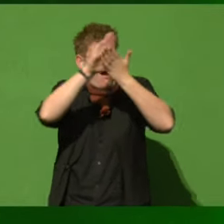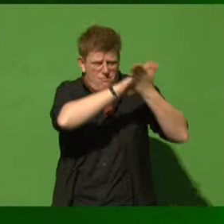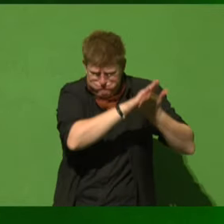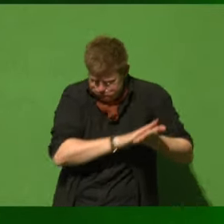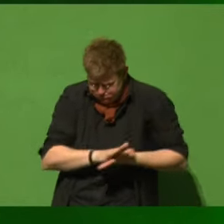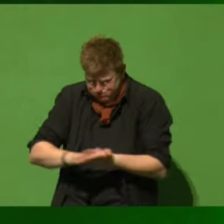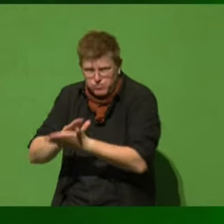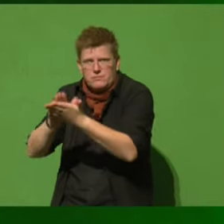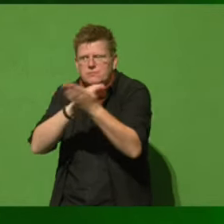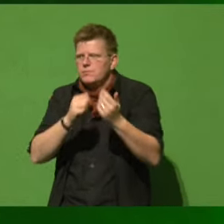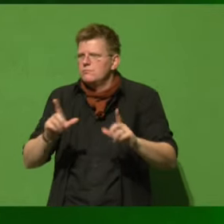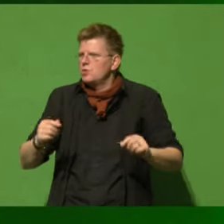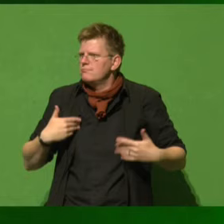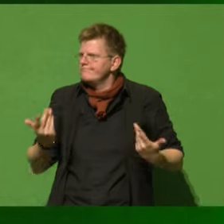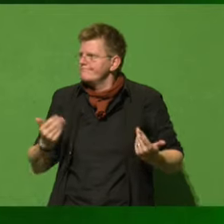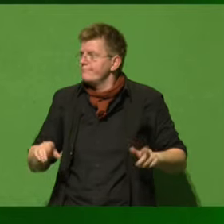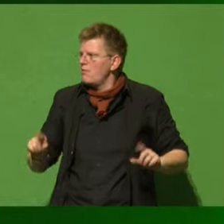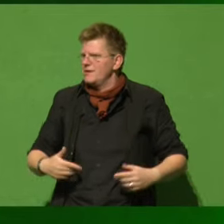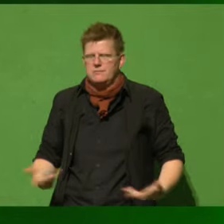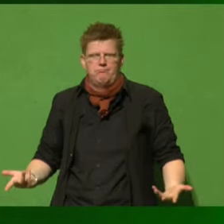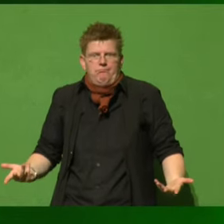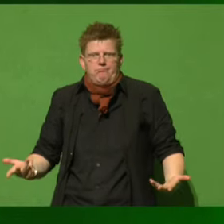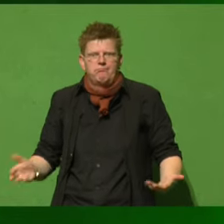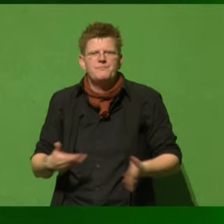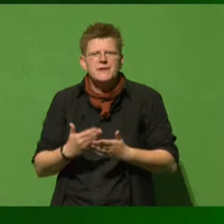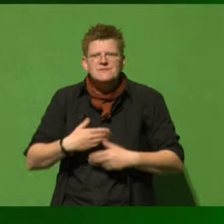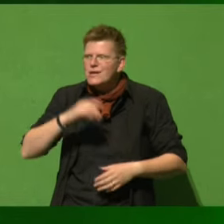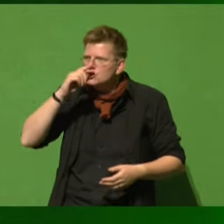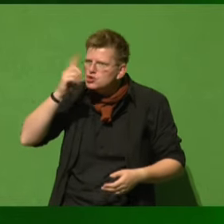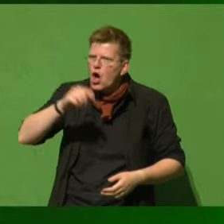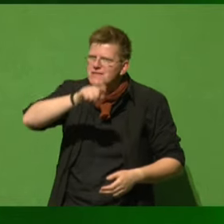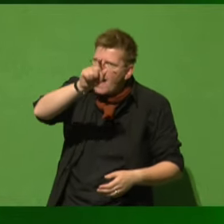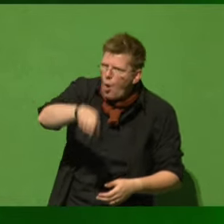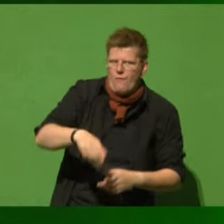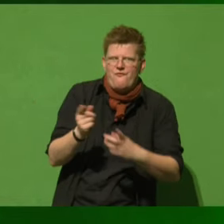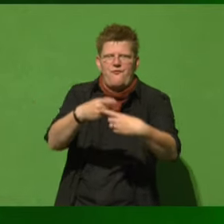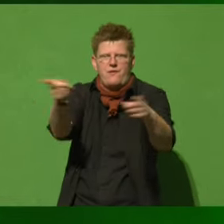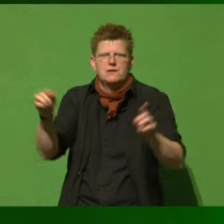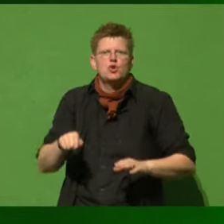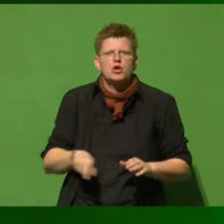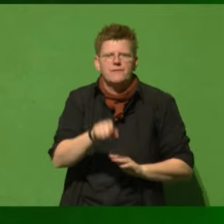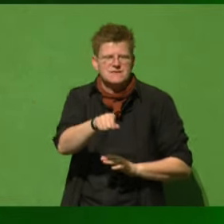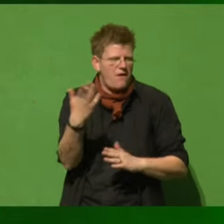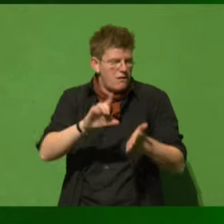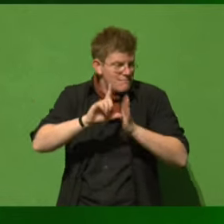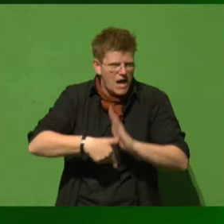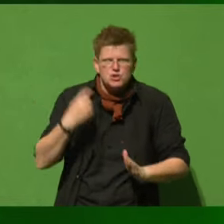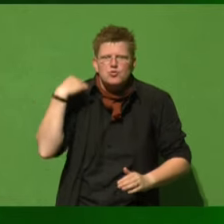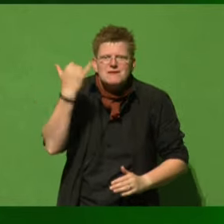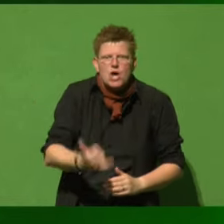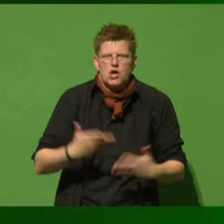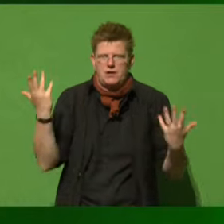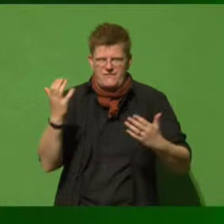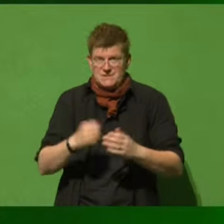Und deswegen bin ich wahnsinnig stolz darauf, was ihr bisher erreicht habt in NRW. Und wir werden alle gemeinsam dafür kämpfen, dass ihr eure